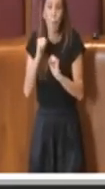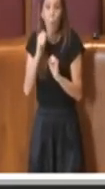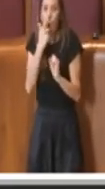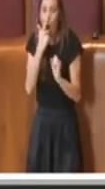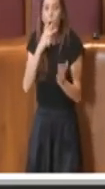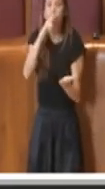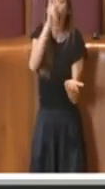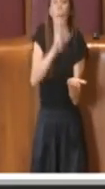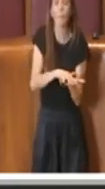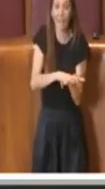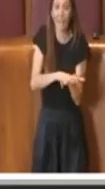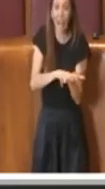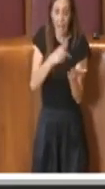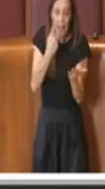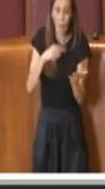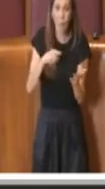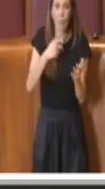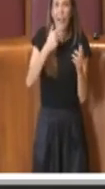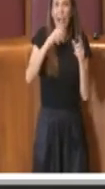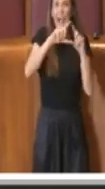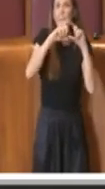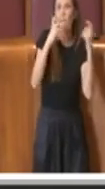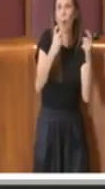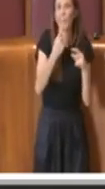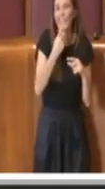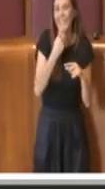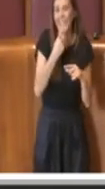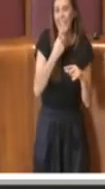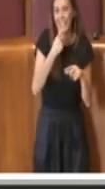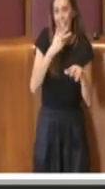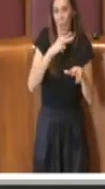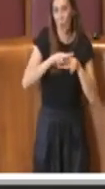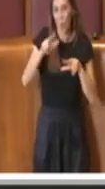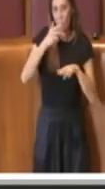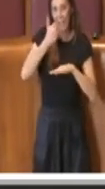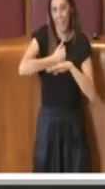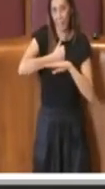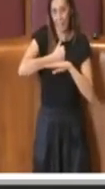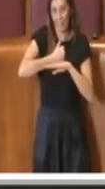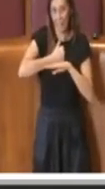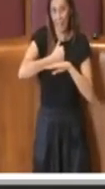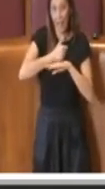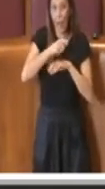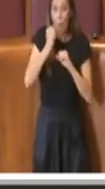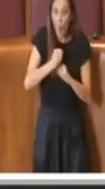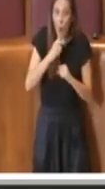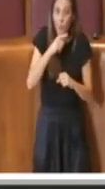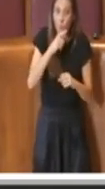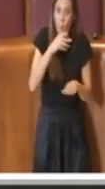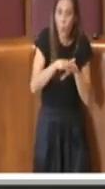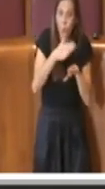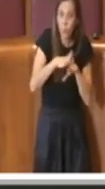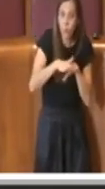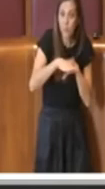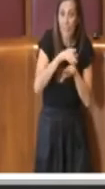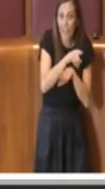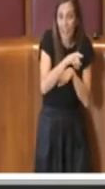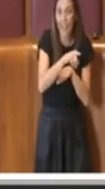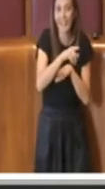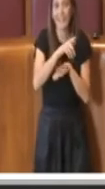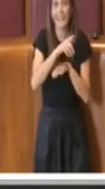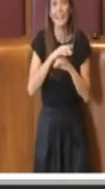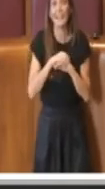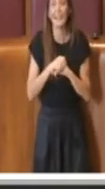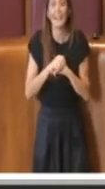che sappiamo sono gestiti direttamente appunto da Roma Capitale e non c'è un ente